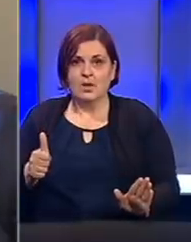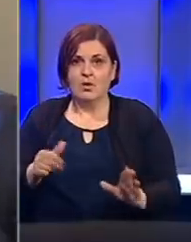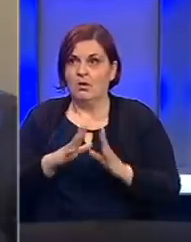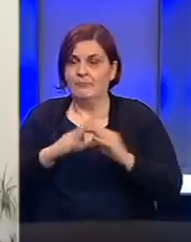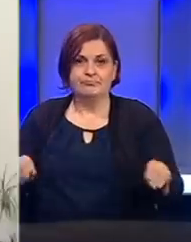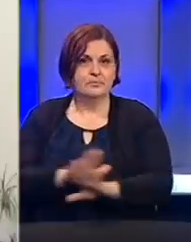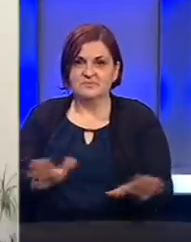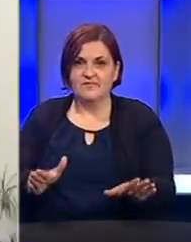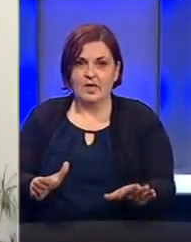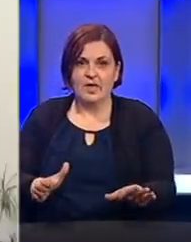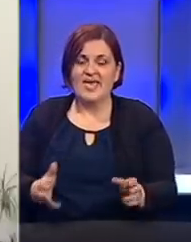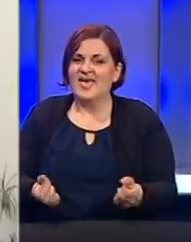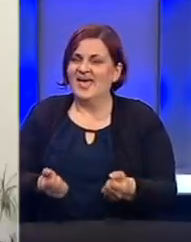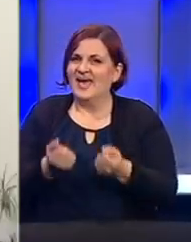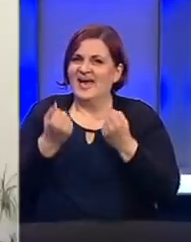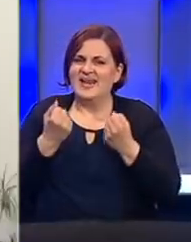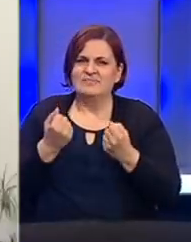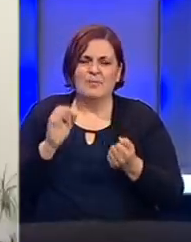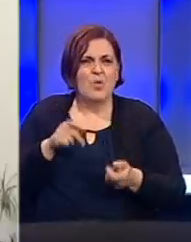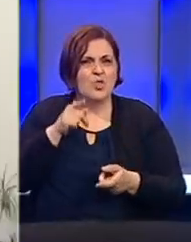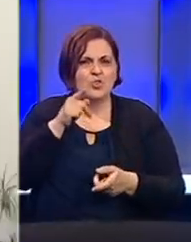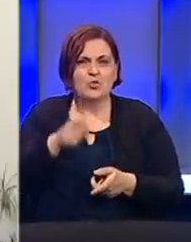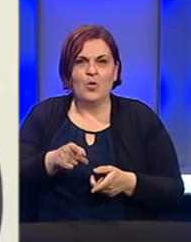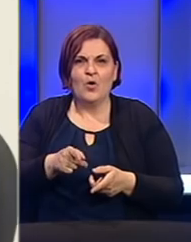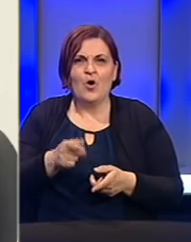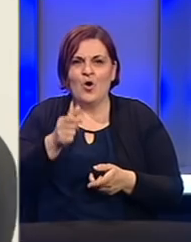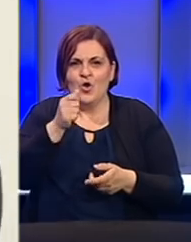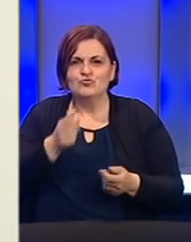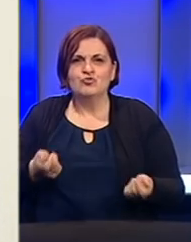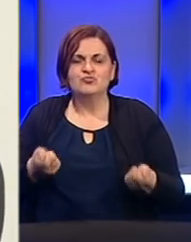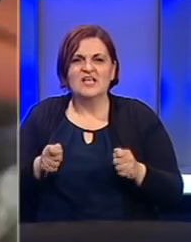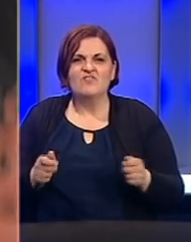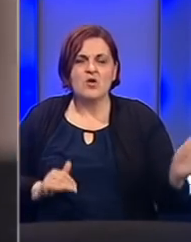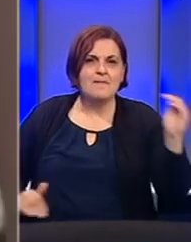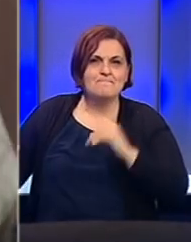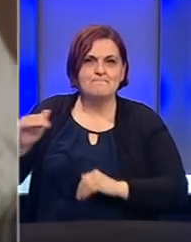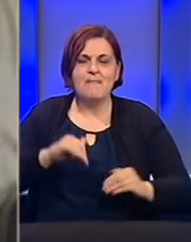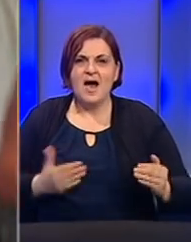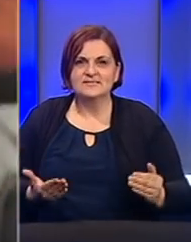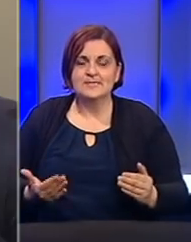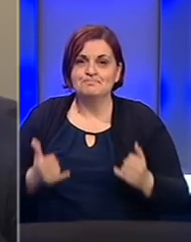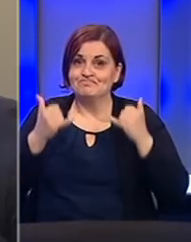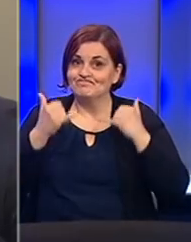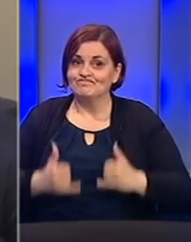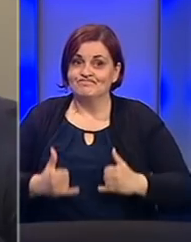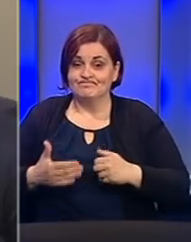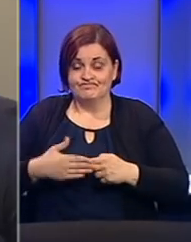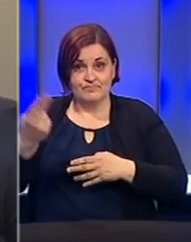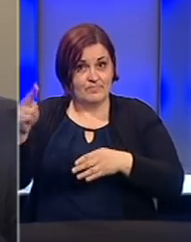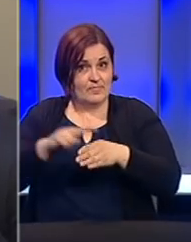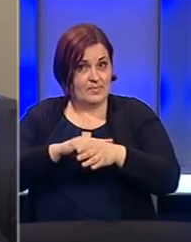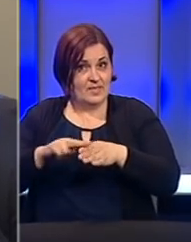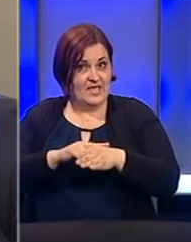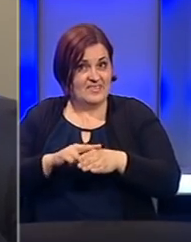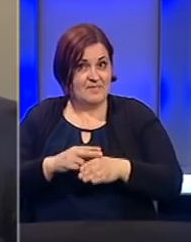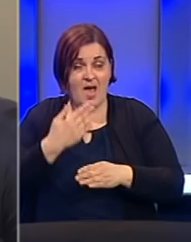nestalo sve. Najteže mi je pogodilo to što su zatvorili bazin sad je već skoro dva mjeseca